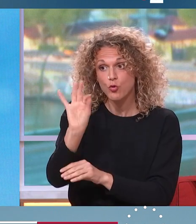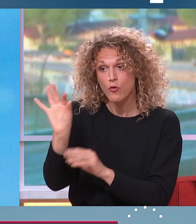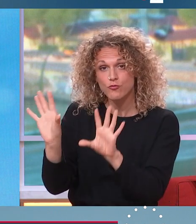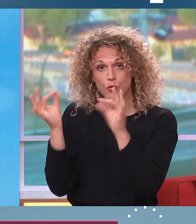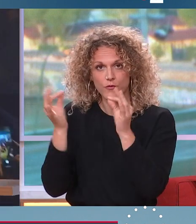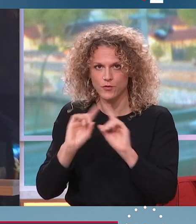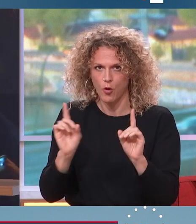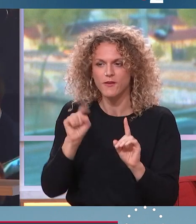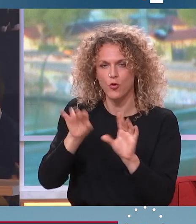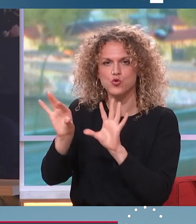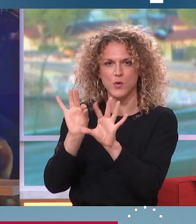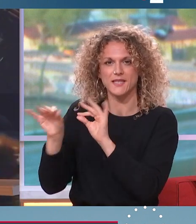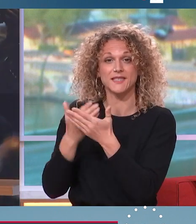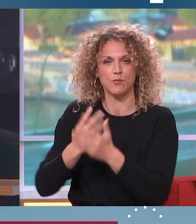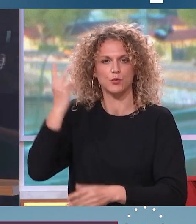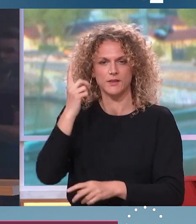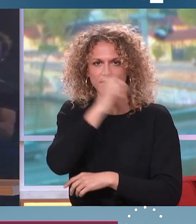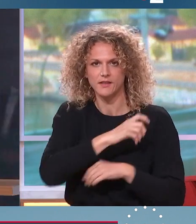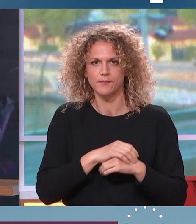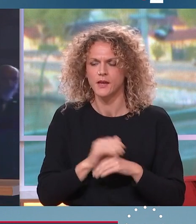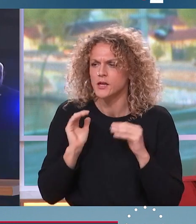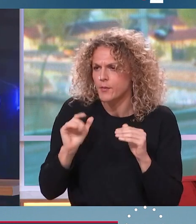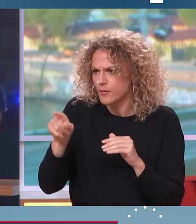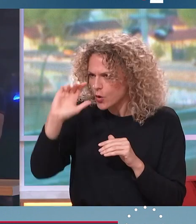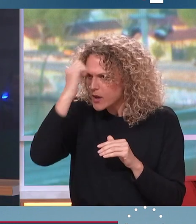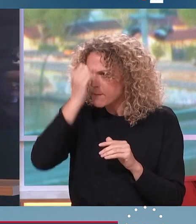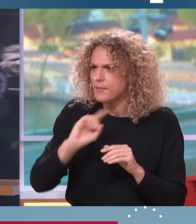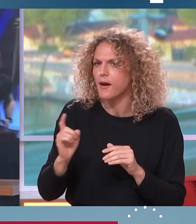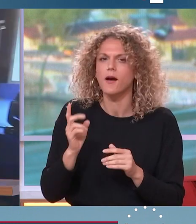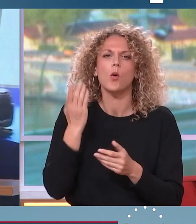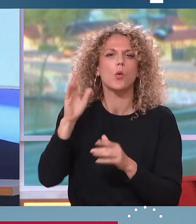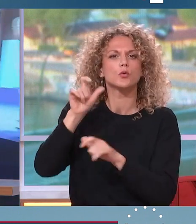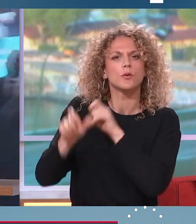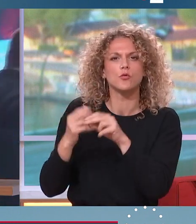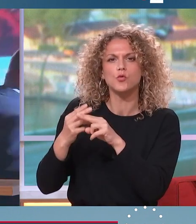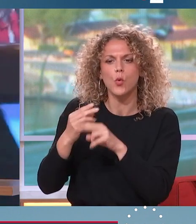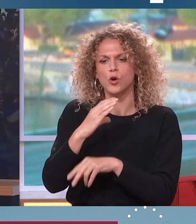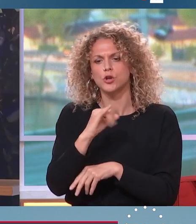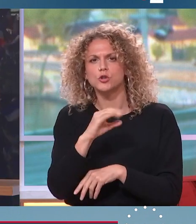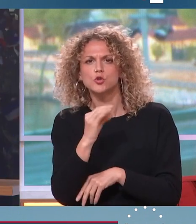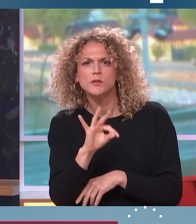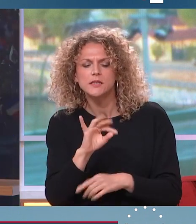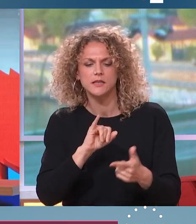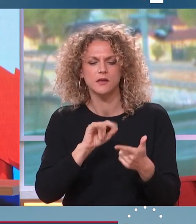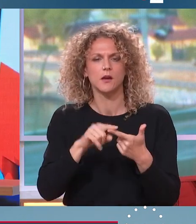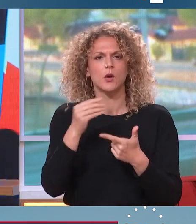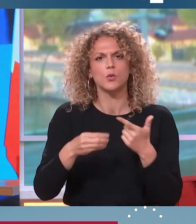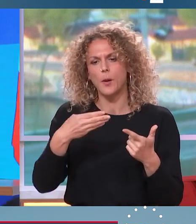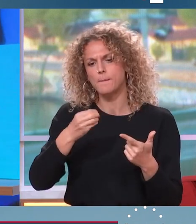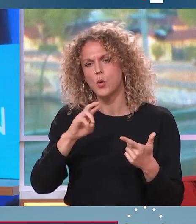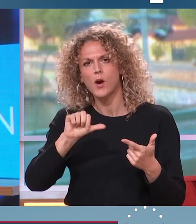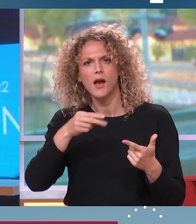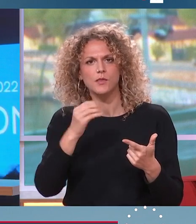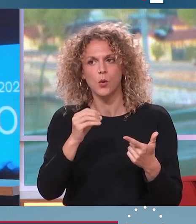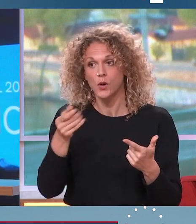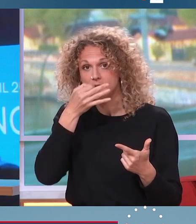vous n'avez pas, quand même, un regret lorsque vous voyez que... On va citer d'autres noms. Éric Ciotti, Nadine Morano, par exemple, ont dit qu'ils ne voteraient pas